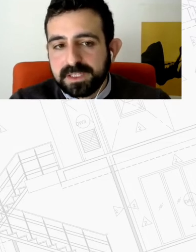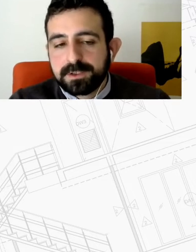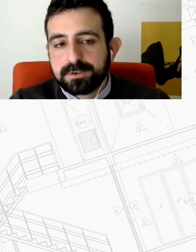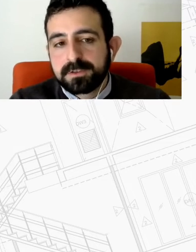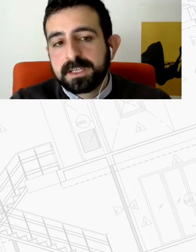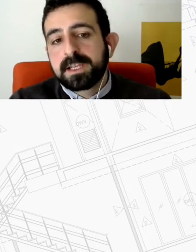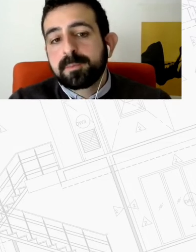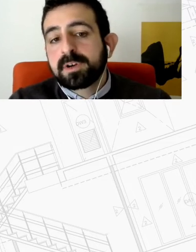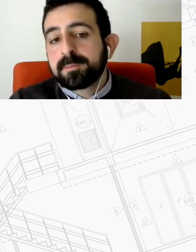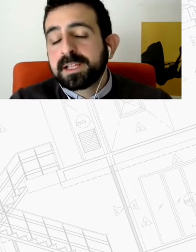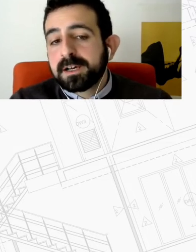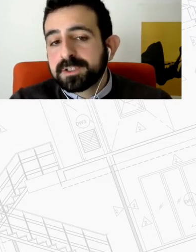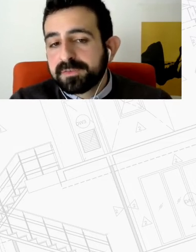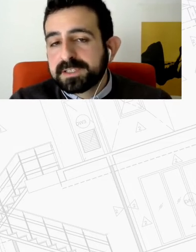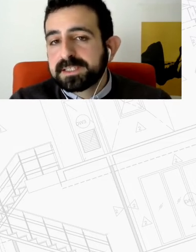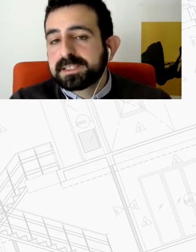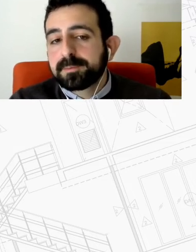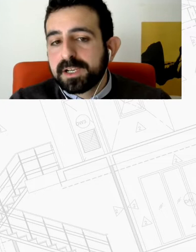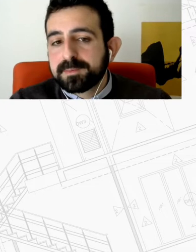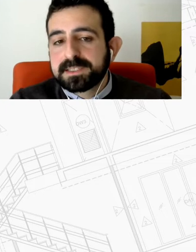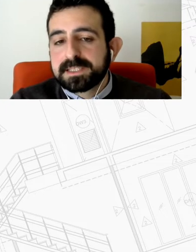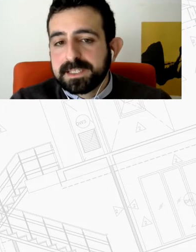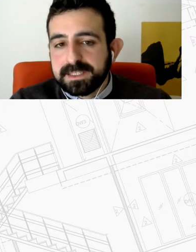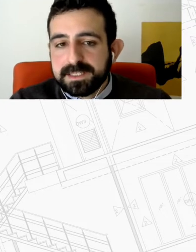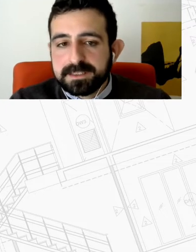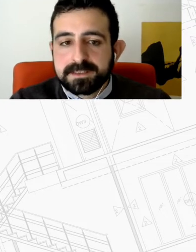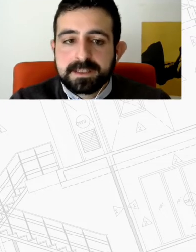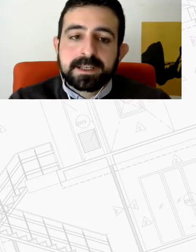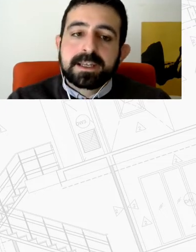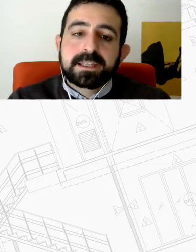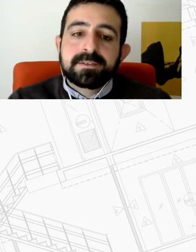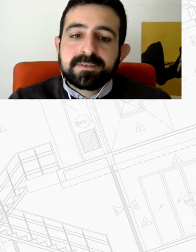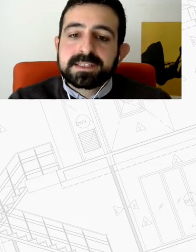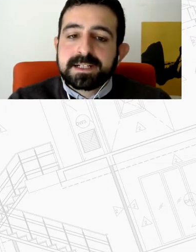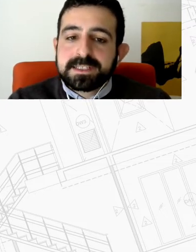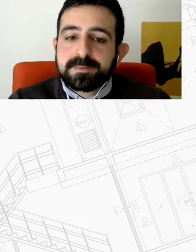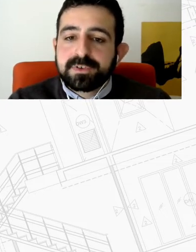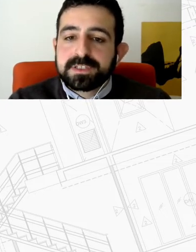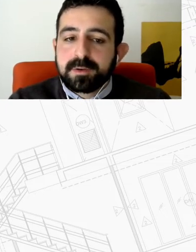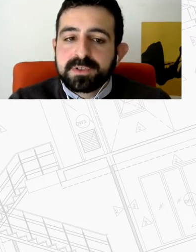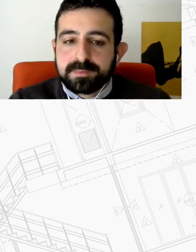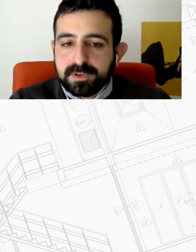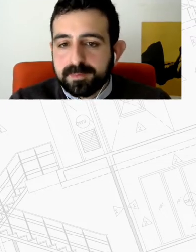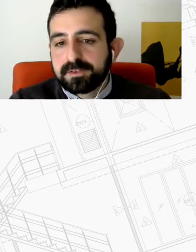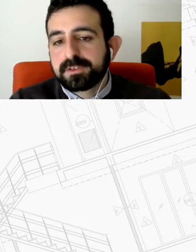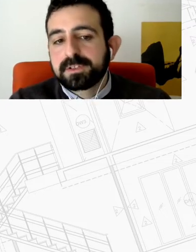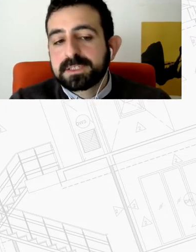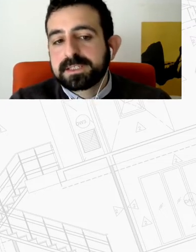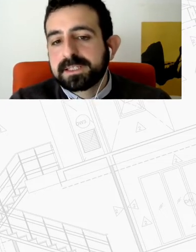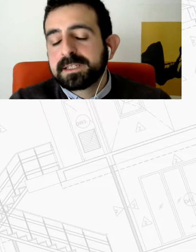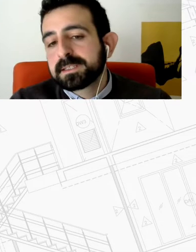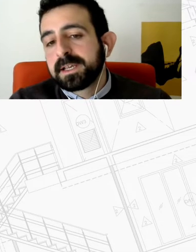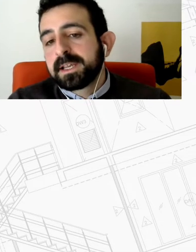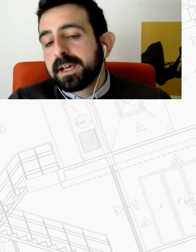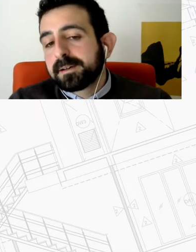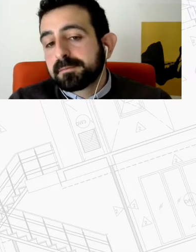gentrification προγράμματα housing first για την καταπολέμηση της αστεγίας και βέβαια η συνεργασία με φορείς υλοποίησης προγραμμάτων κοινωνικής